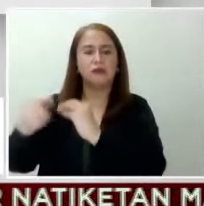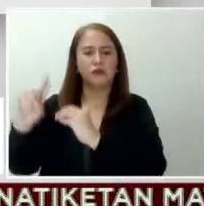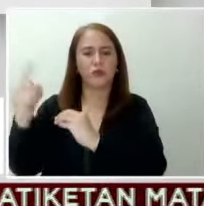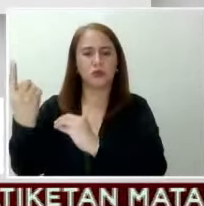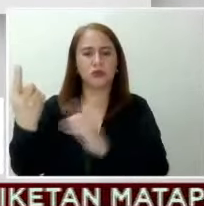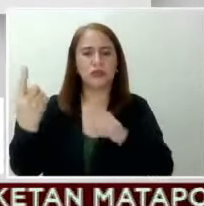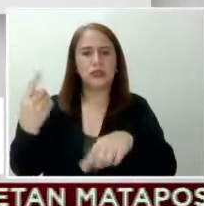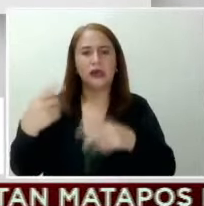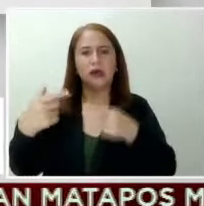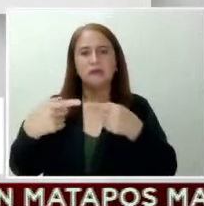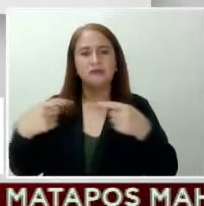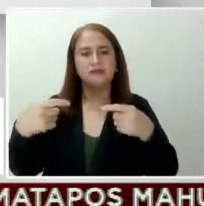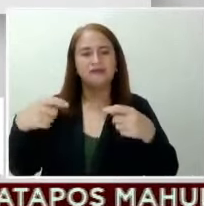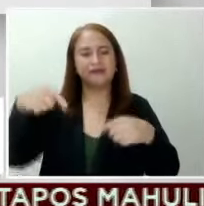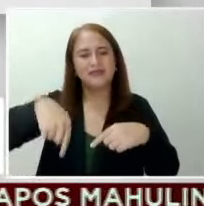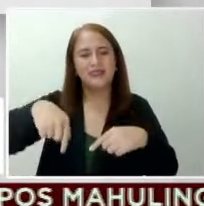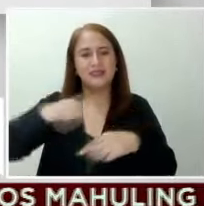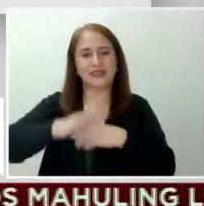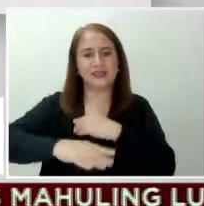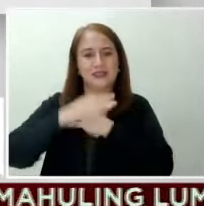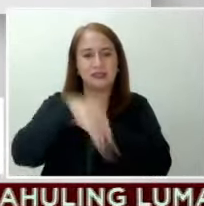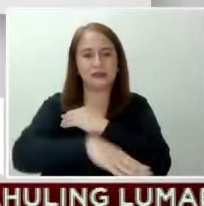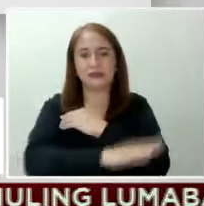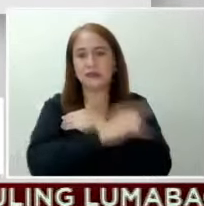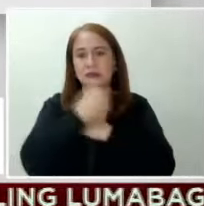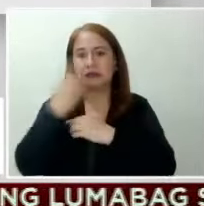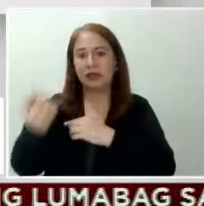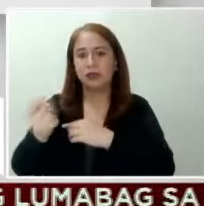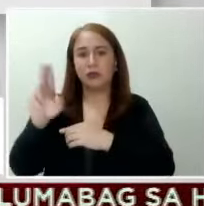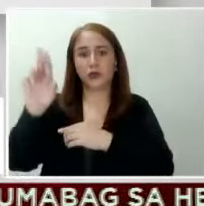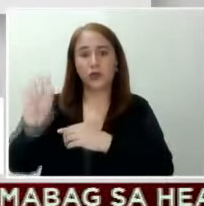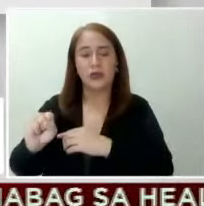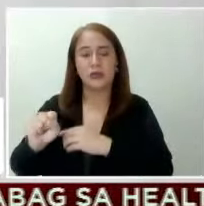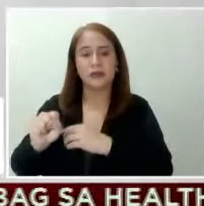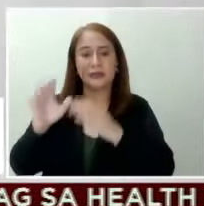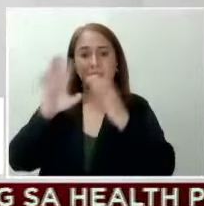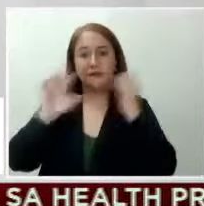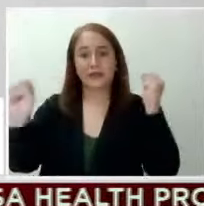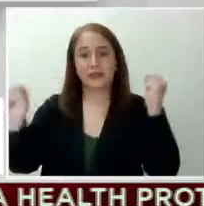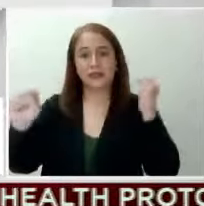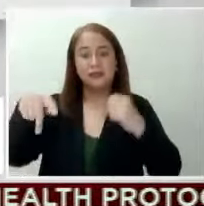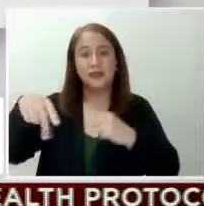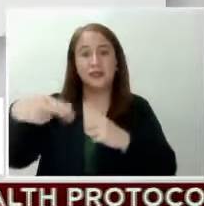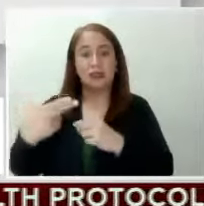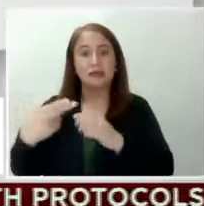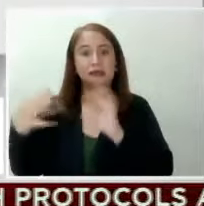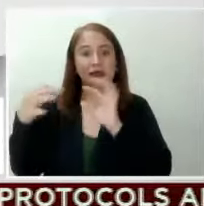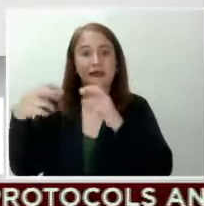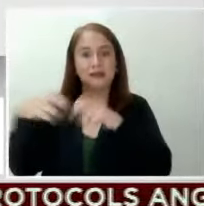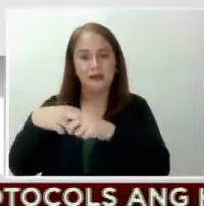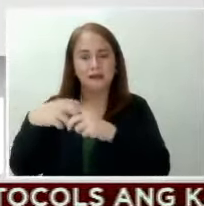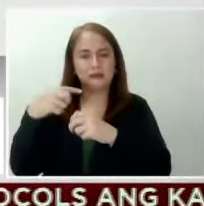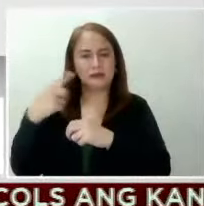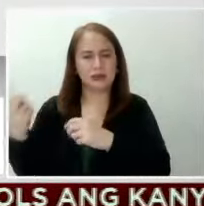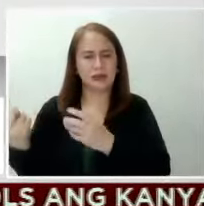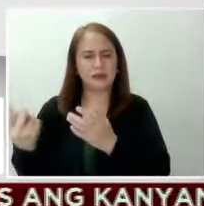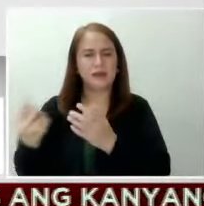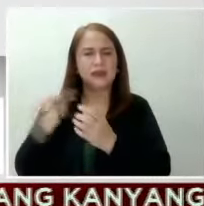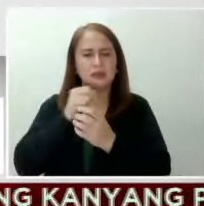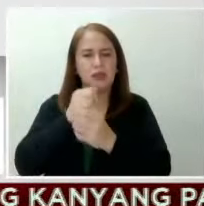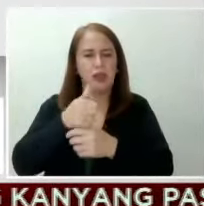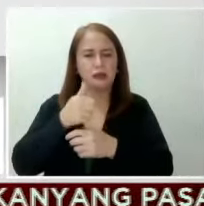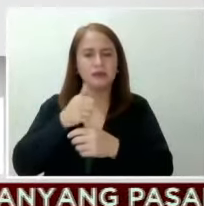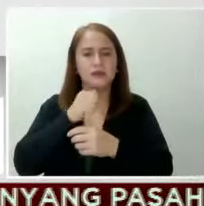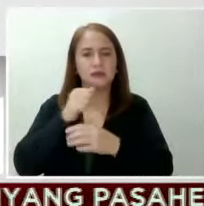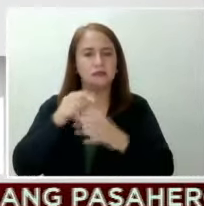tensyon sa karagatan. Tinag pa nito ang US Embassy PH sa tweet. Hindi rin ito nagustuhan ang